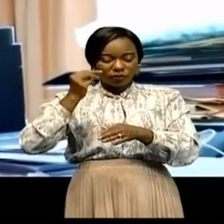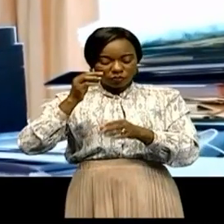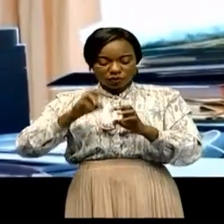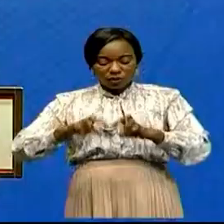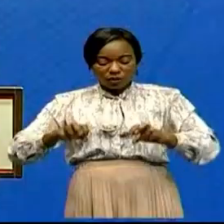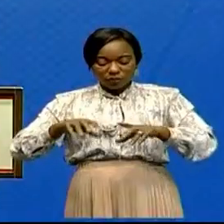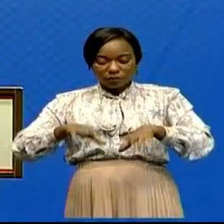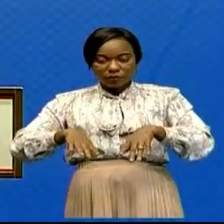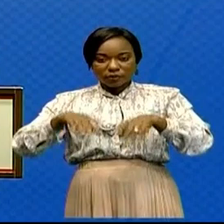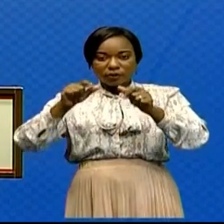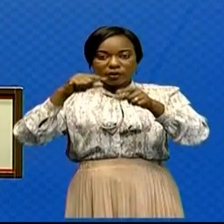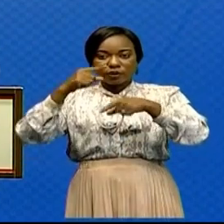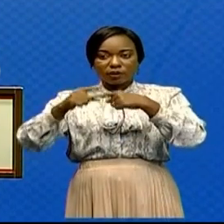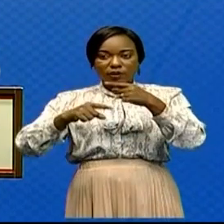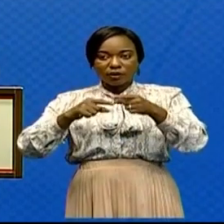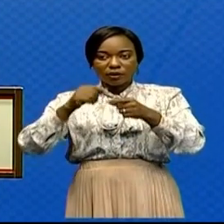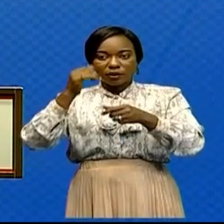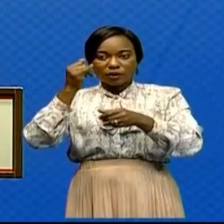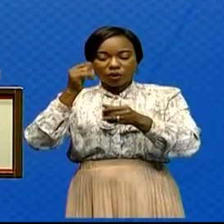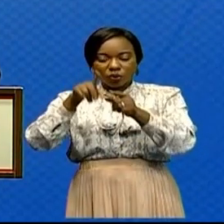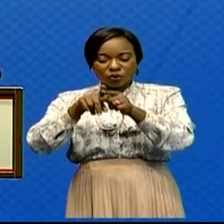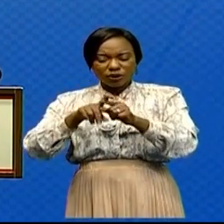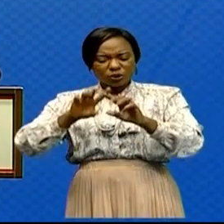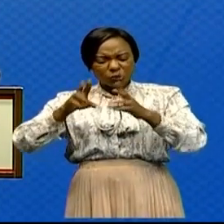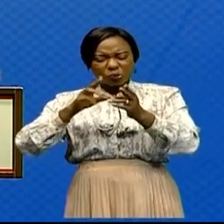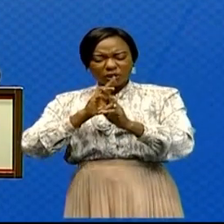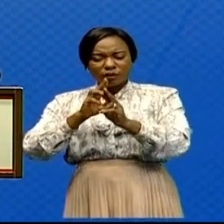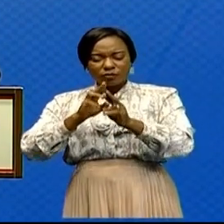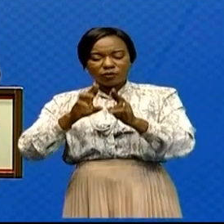Le Conseil de ministre a pris acte de ce rapport.